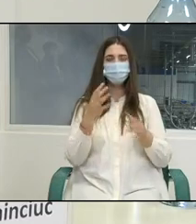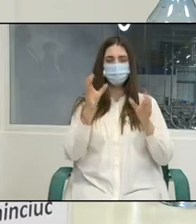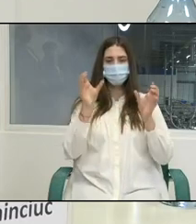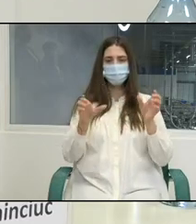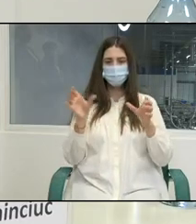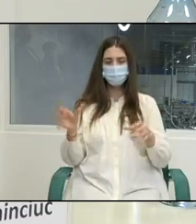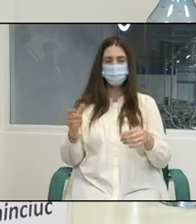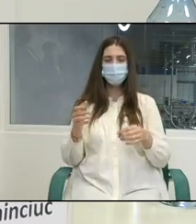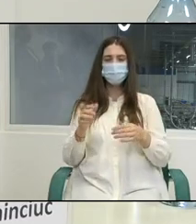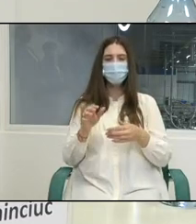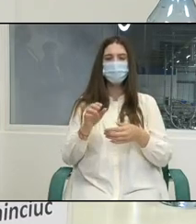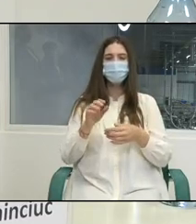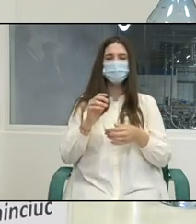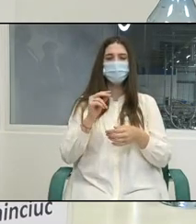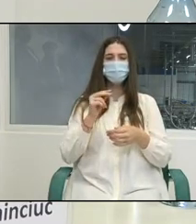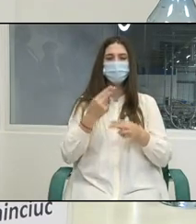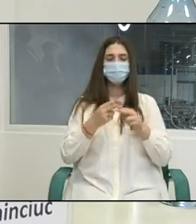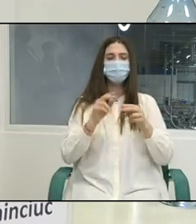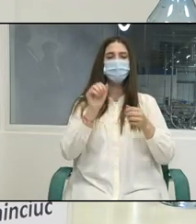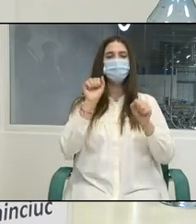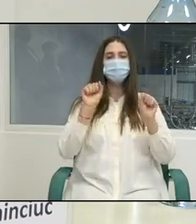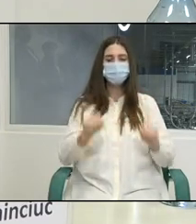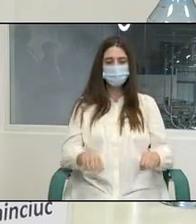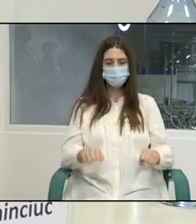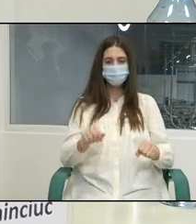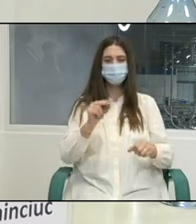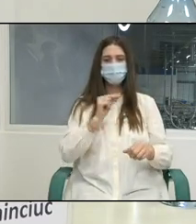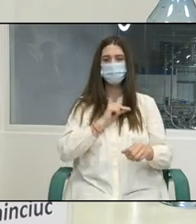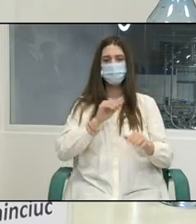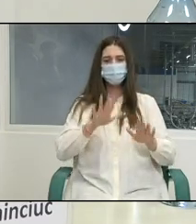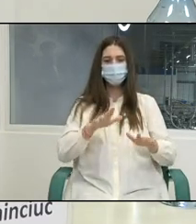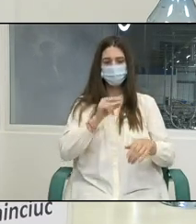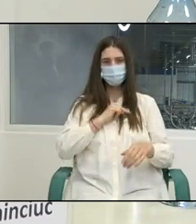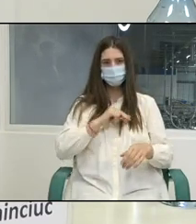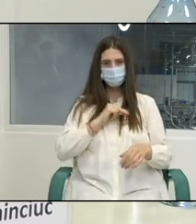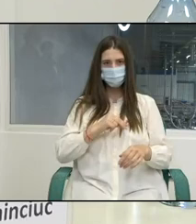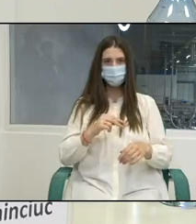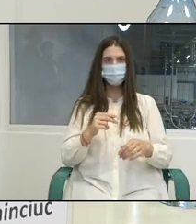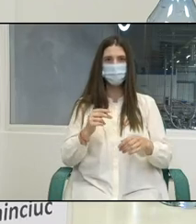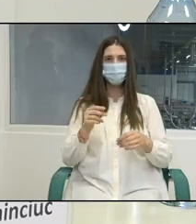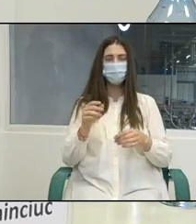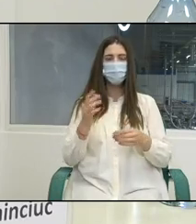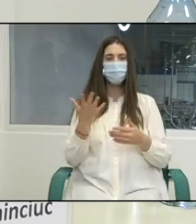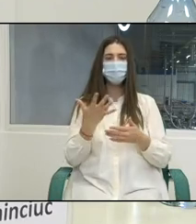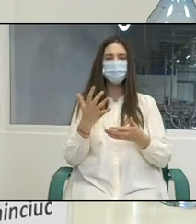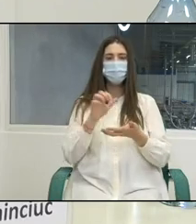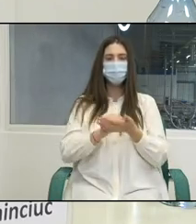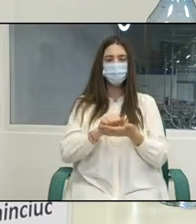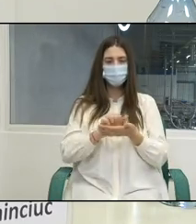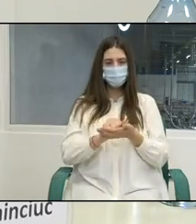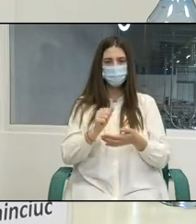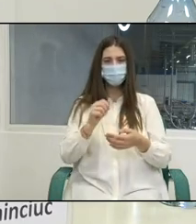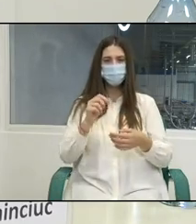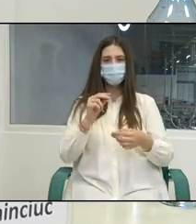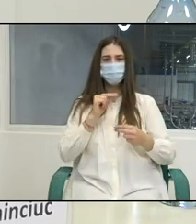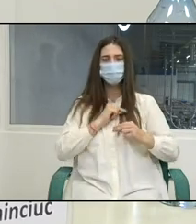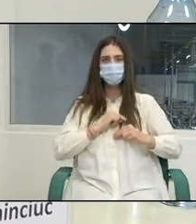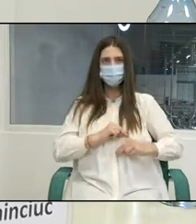drepturilor la locul de muncă, ocuparea forței de muncă, protecției socială și dialog social.